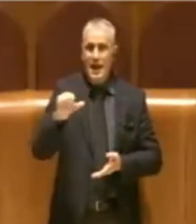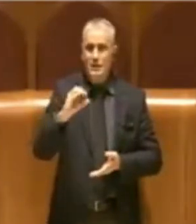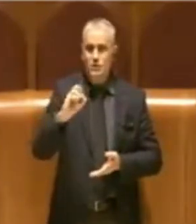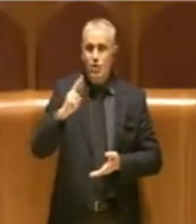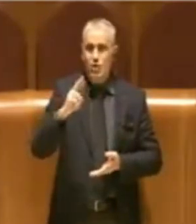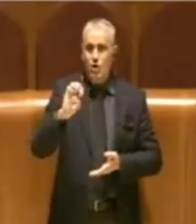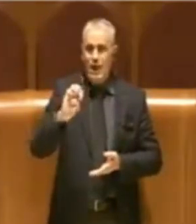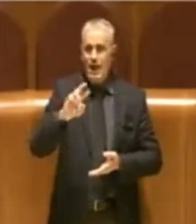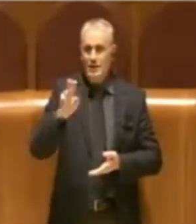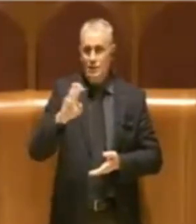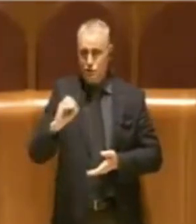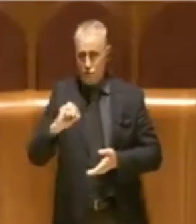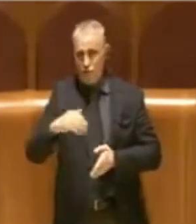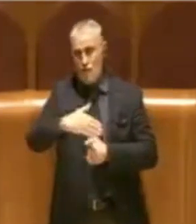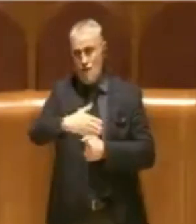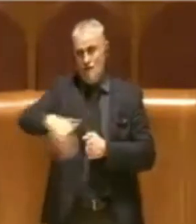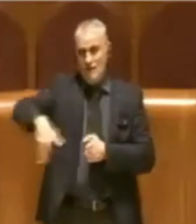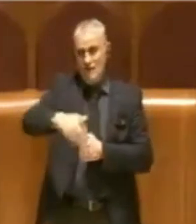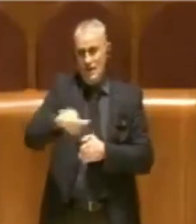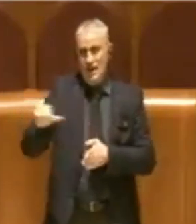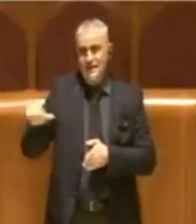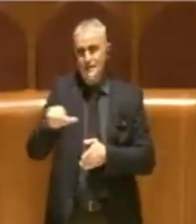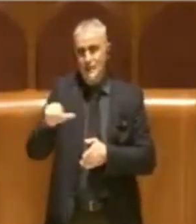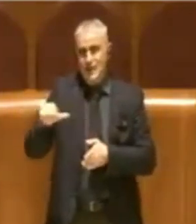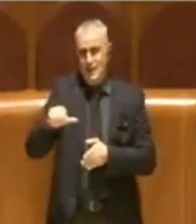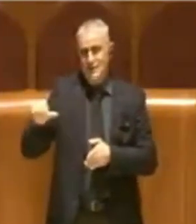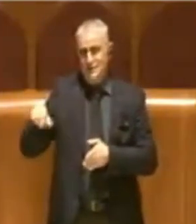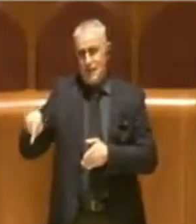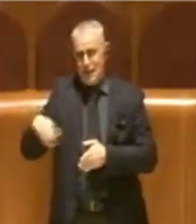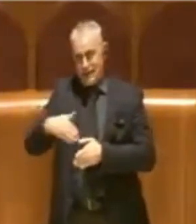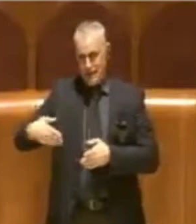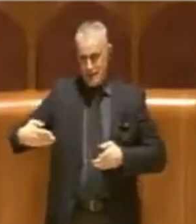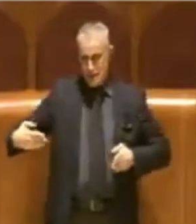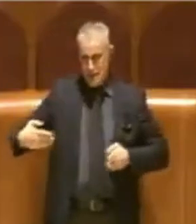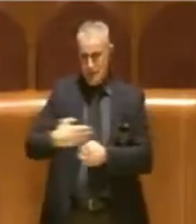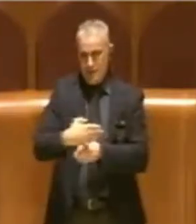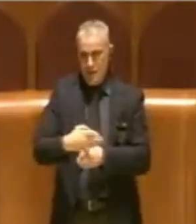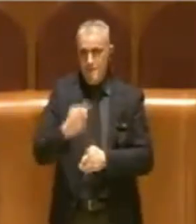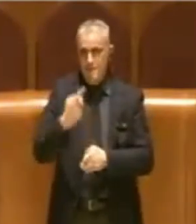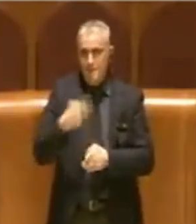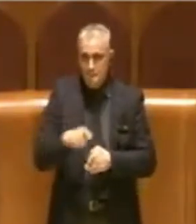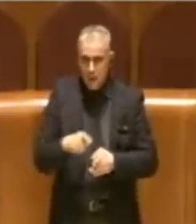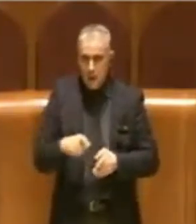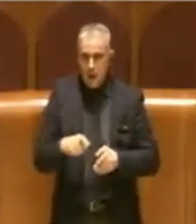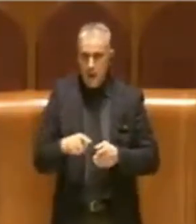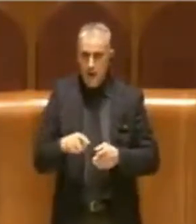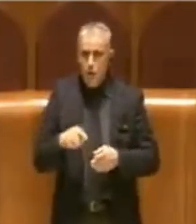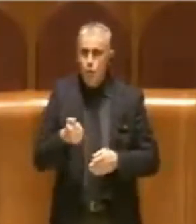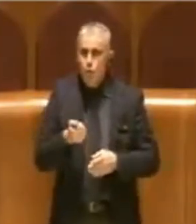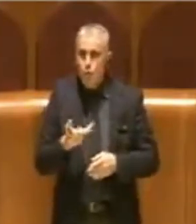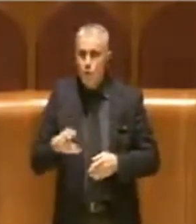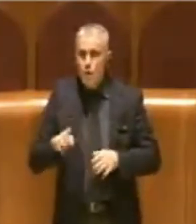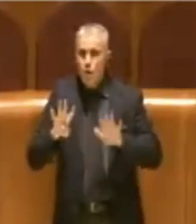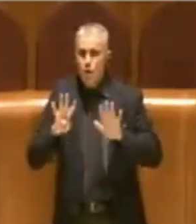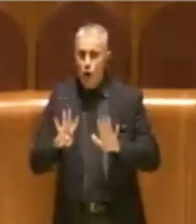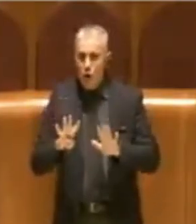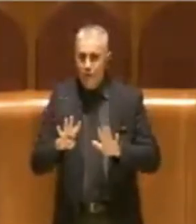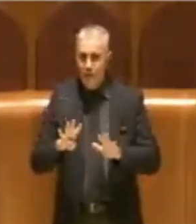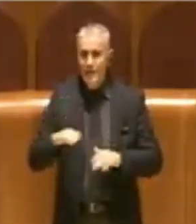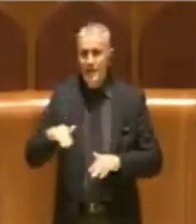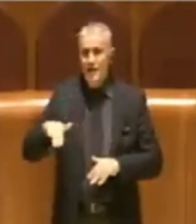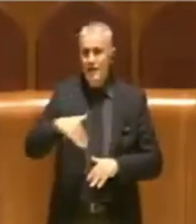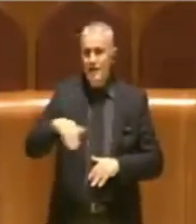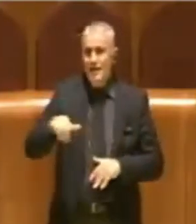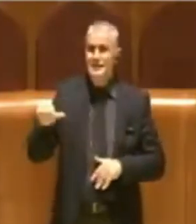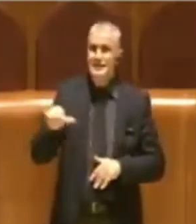-Sperani, appunto nell'ambito del PRU numero nove Selva Candida.